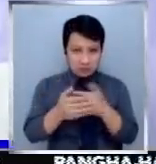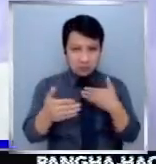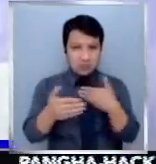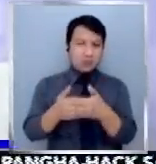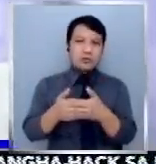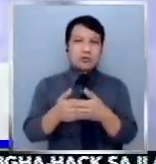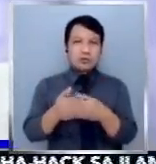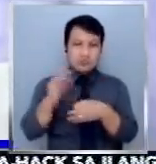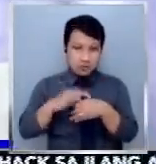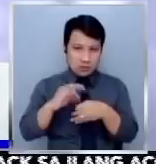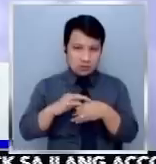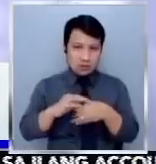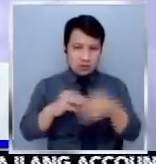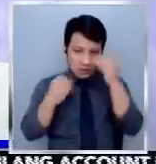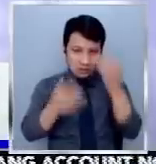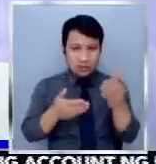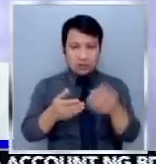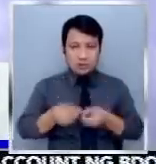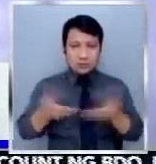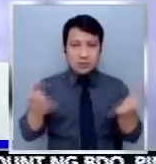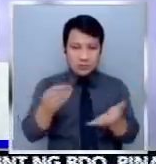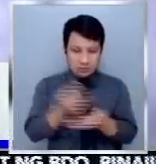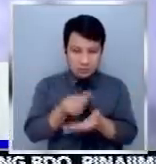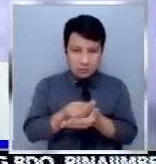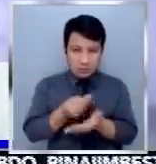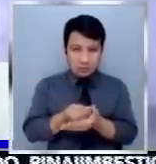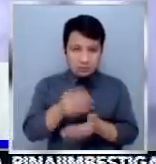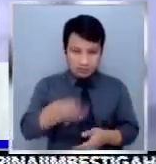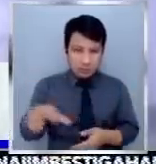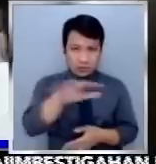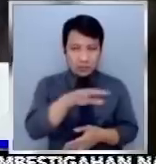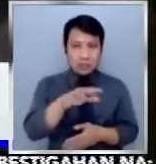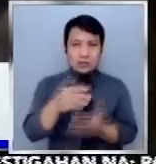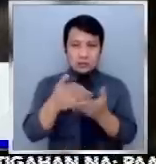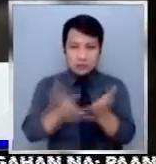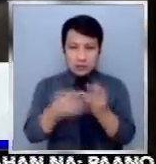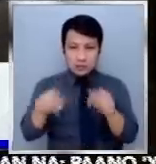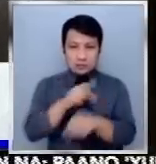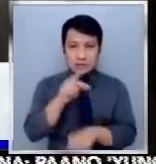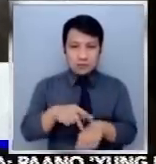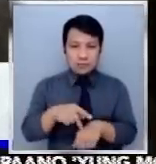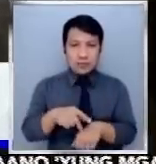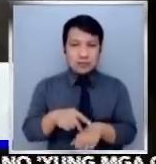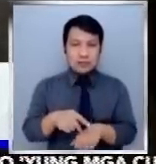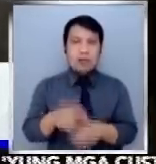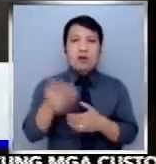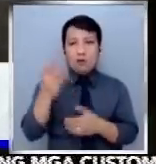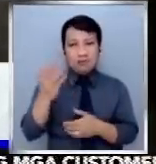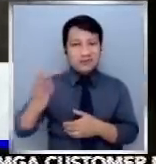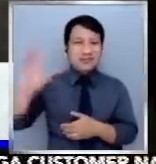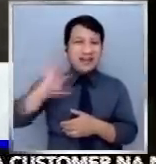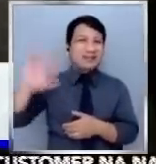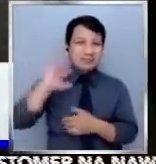Pacquiao ang mga bumabatiko sa pamimigay niya ng pera natuwing nag-iikot siya sa iba't ibang bahagi ng bansa. Dating niya na raw itong ginagawa kahit